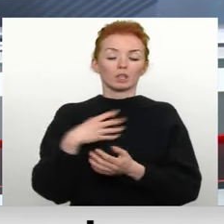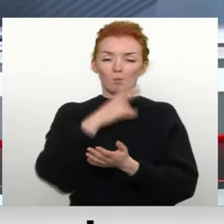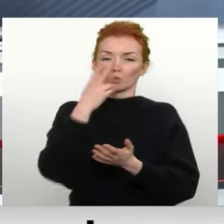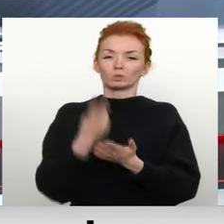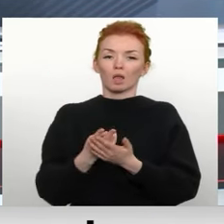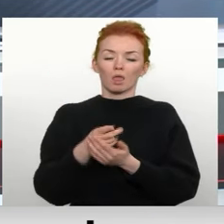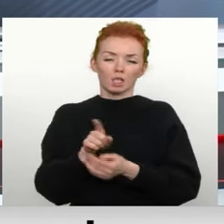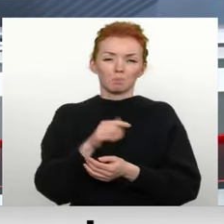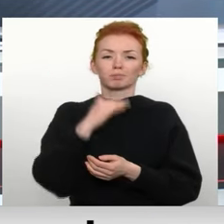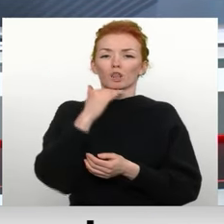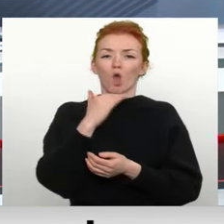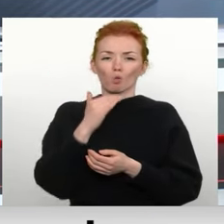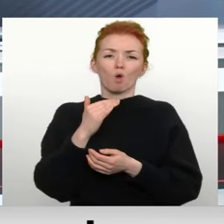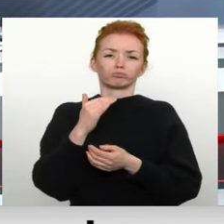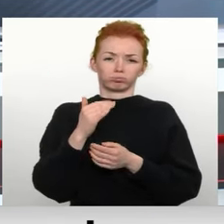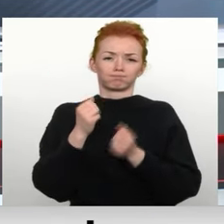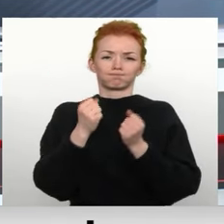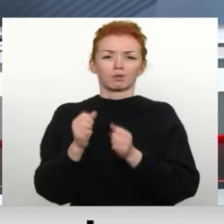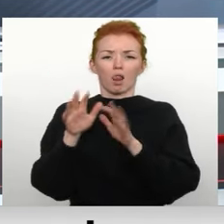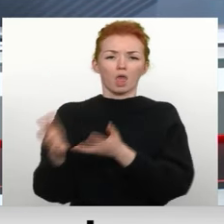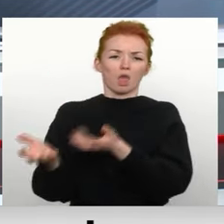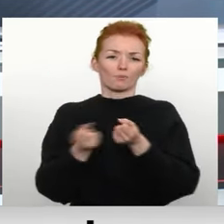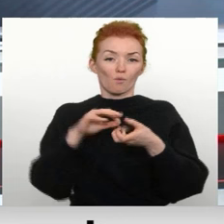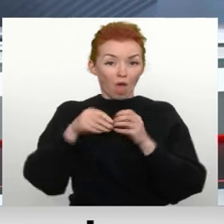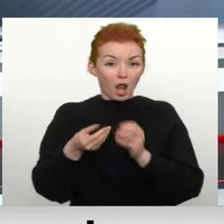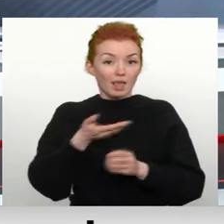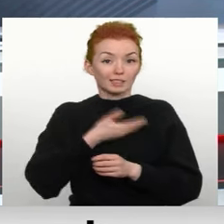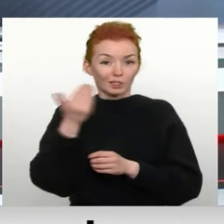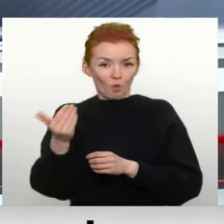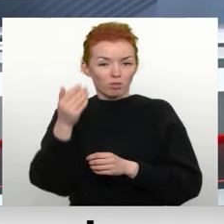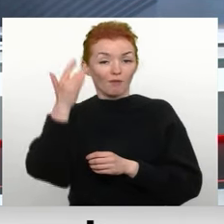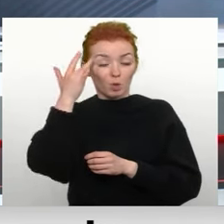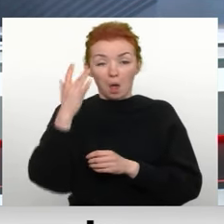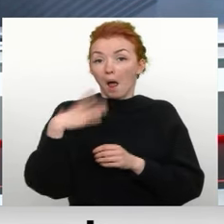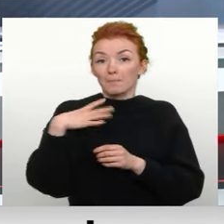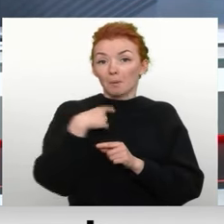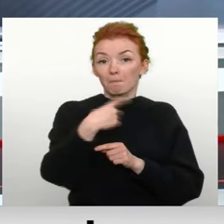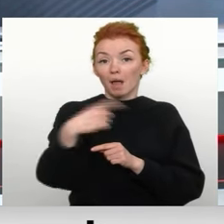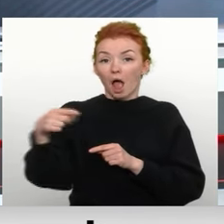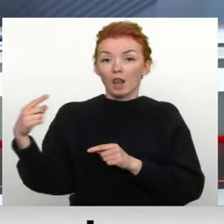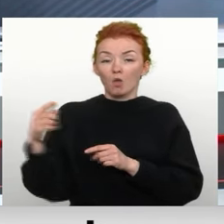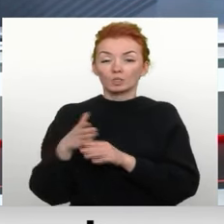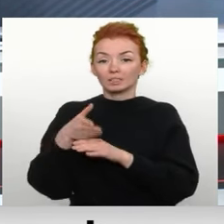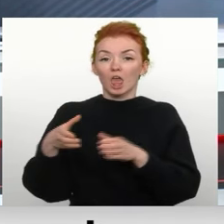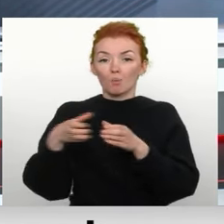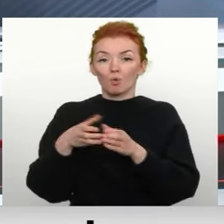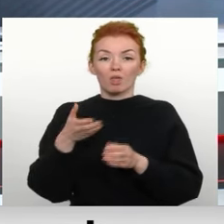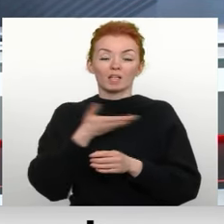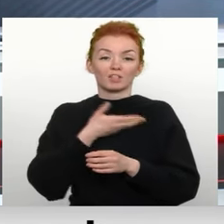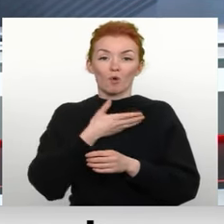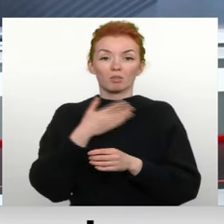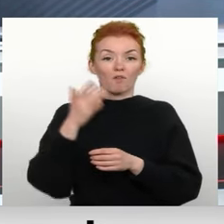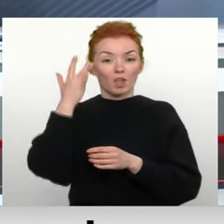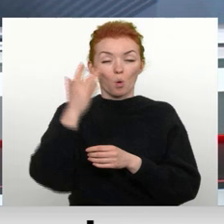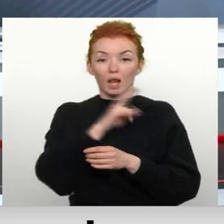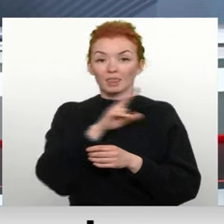pietiekami, lai ņemtu šo iedzīvotāju viedoklu vērā. Kādēļ neņēma vērā pārējo ciemu iedzīvotāju viedokli? To arī